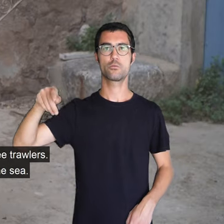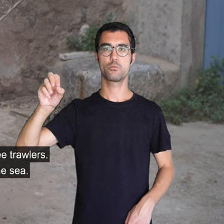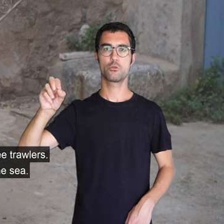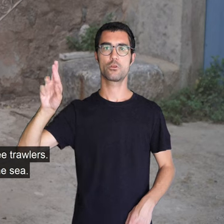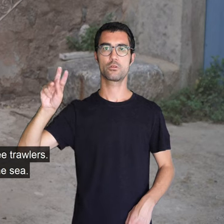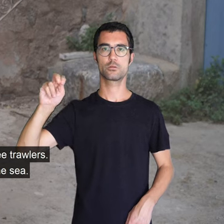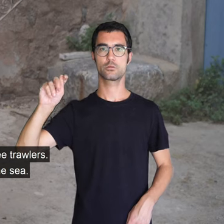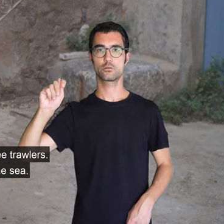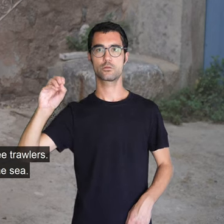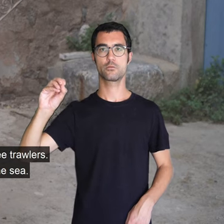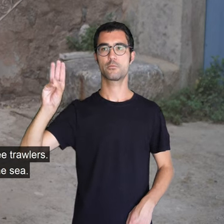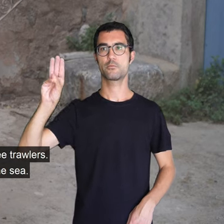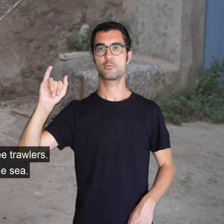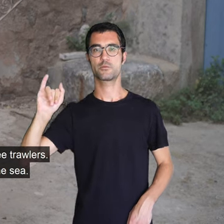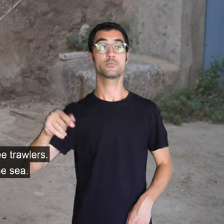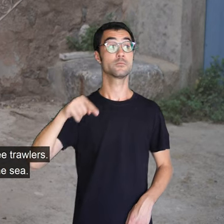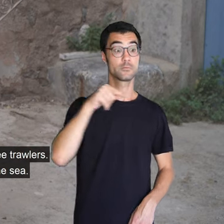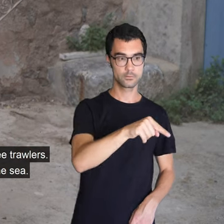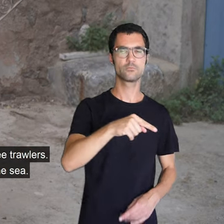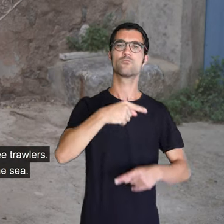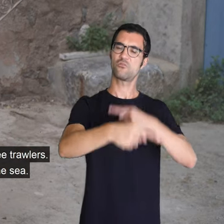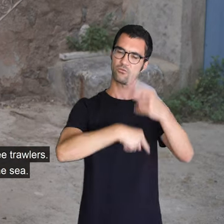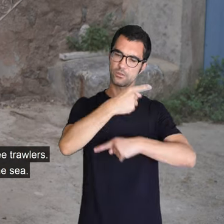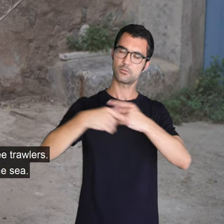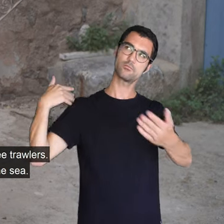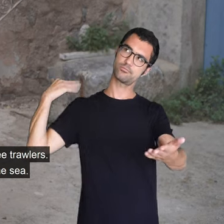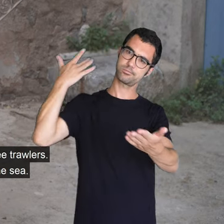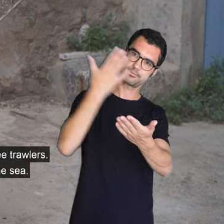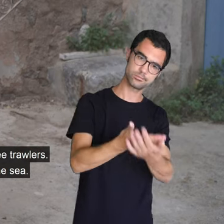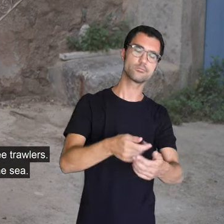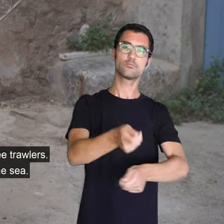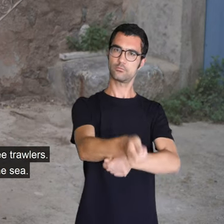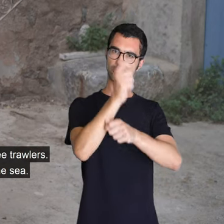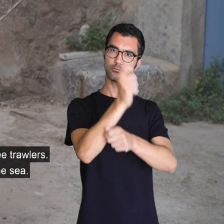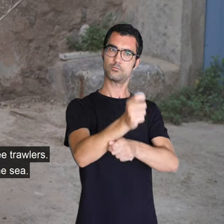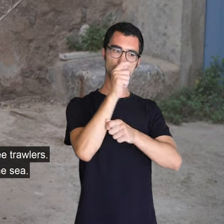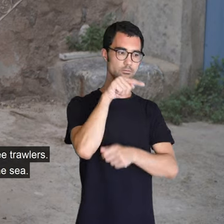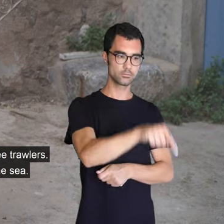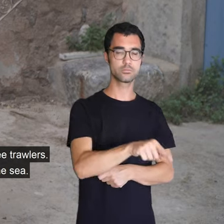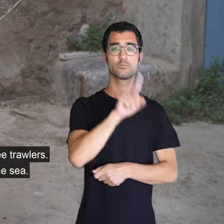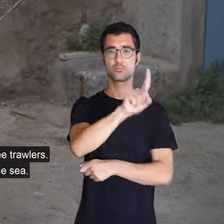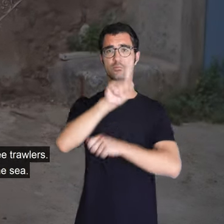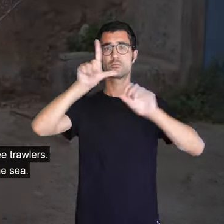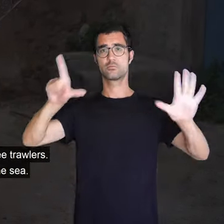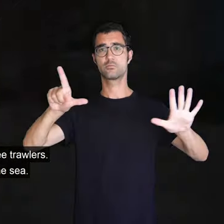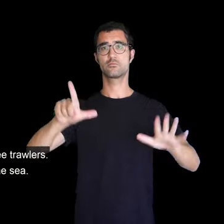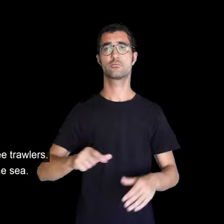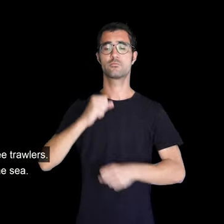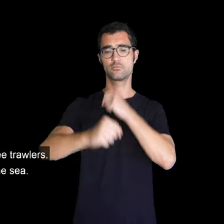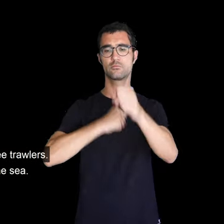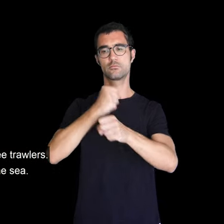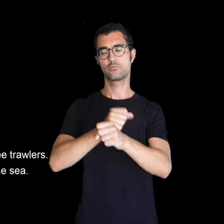famili de pescadors. Tenien tres treineres, jo t'ho dic, se'n va anant de set anys a sa Marina, perquè li agradava molt la mà.